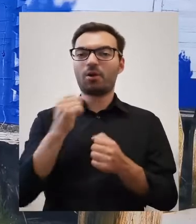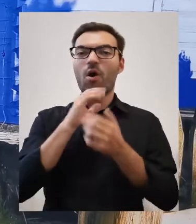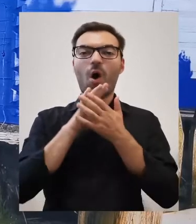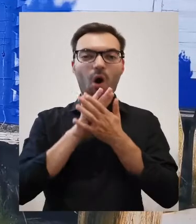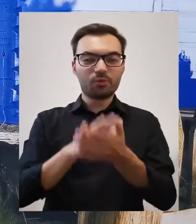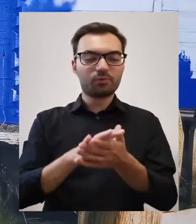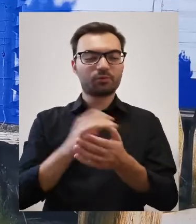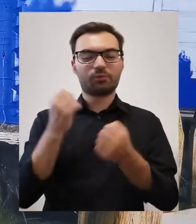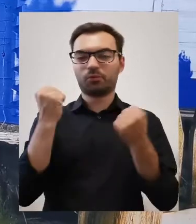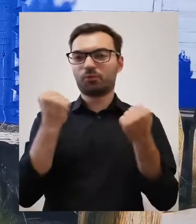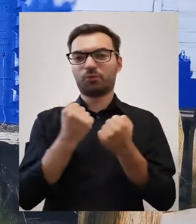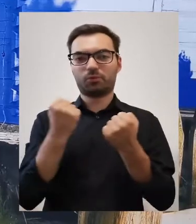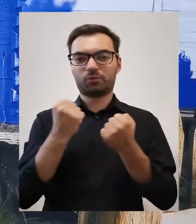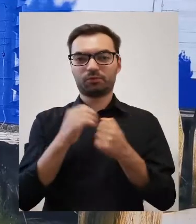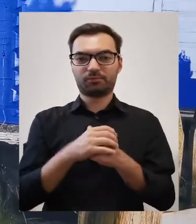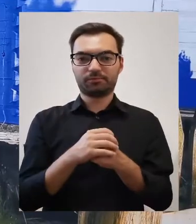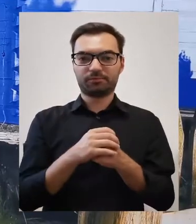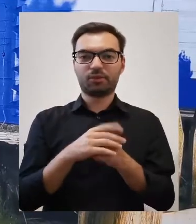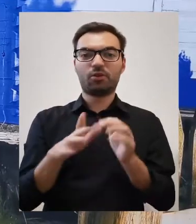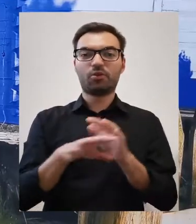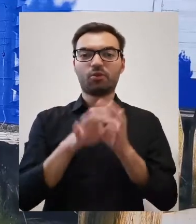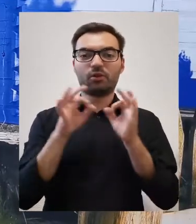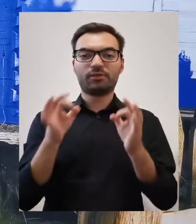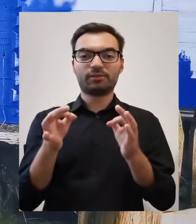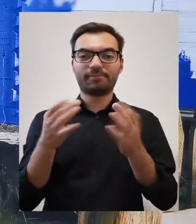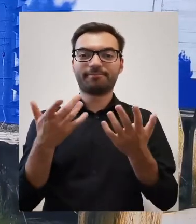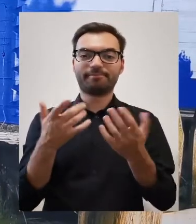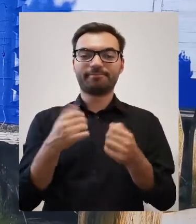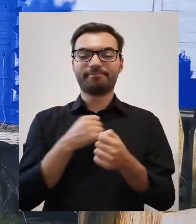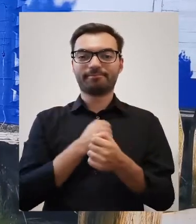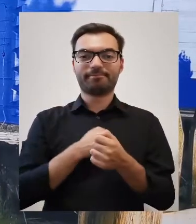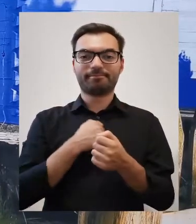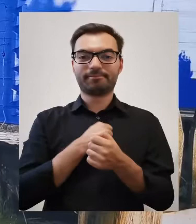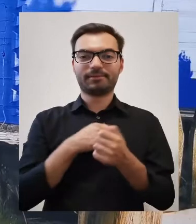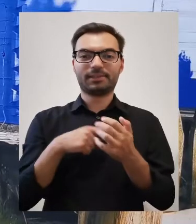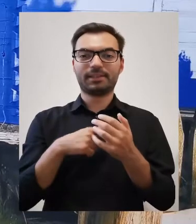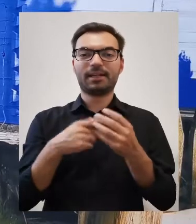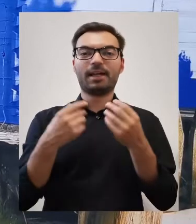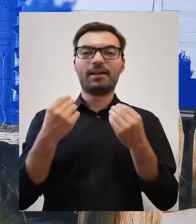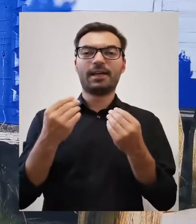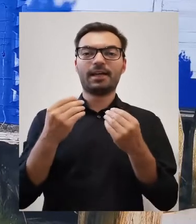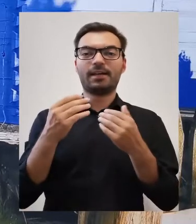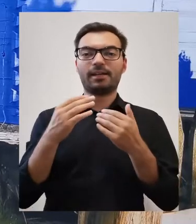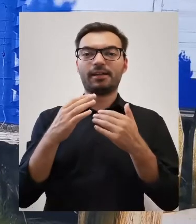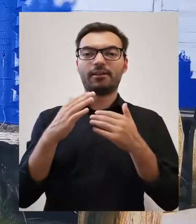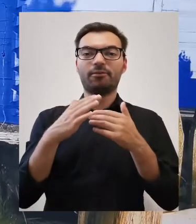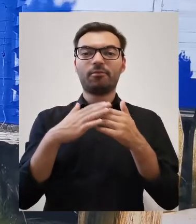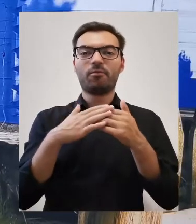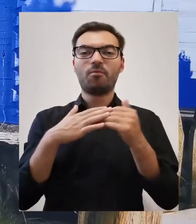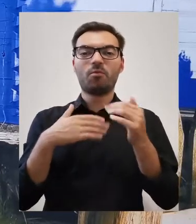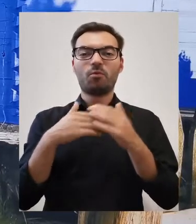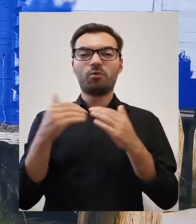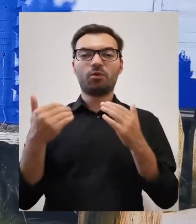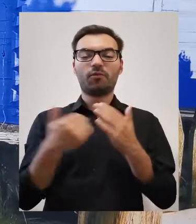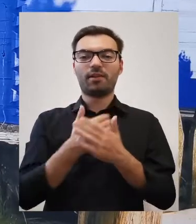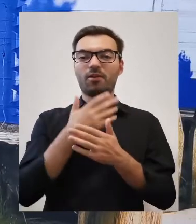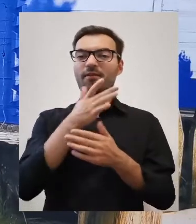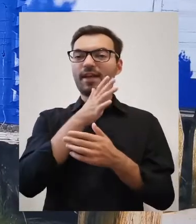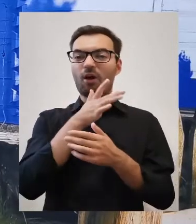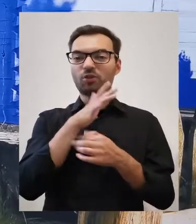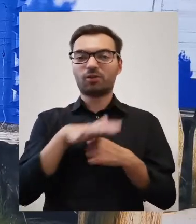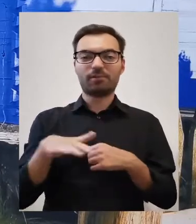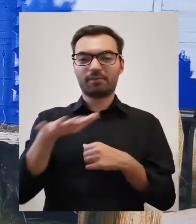odpustów mogli tam dostąpić. Do dzisiaj niestety z tej niezwykłej struktury Nowej